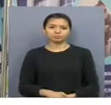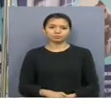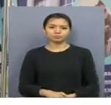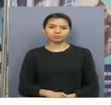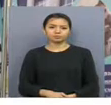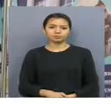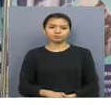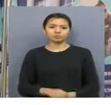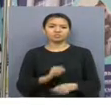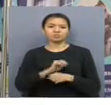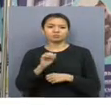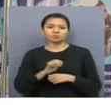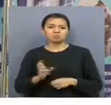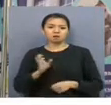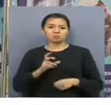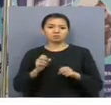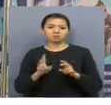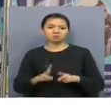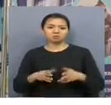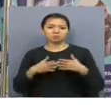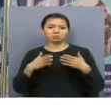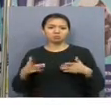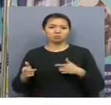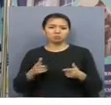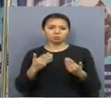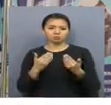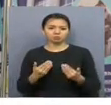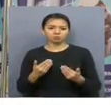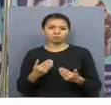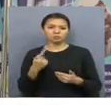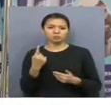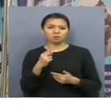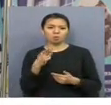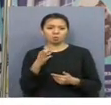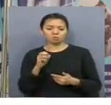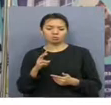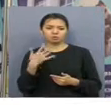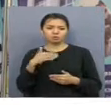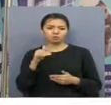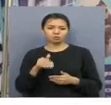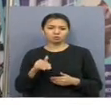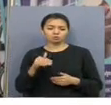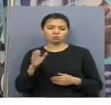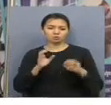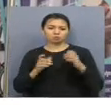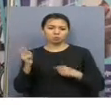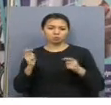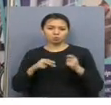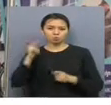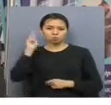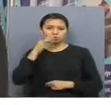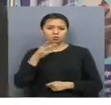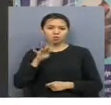Таукен өндірі үжәнеде байыту мамандарын дайырлау үсіне бүгінде бірінші күрсіға 50 мүміндан астамыз студент келіп түсті. Тиолайын